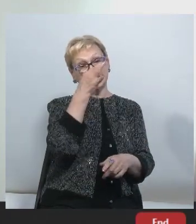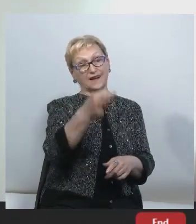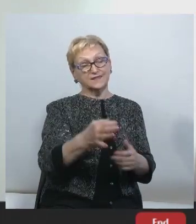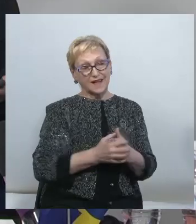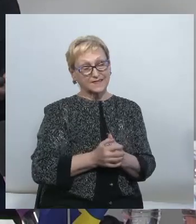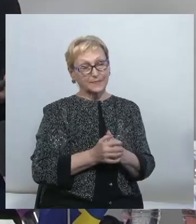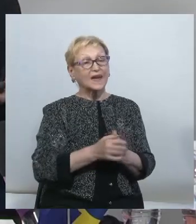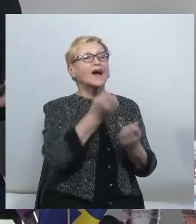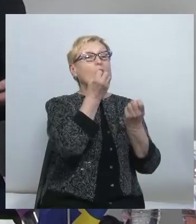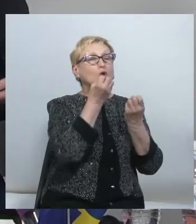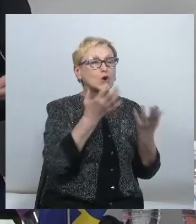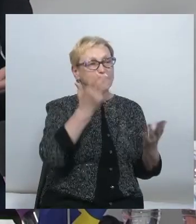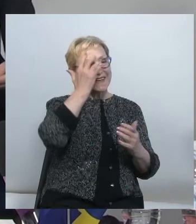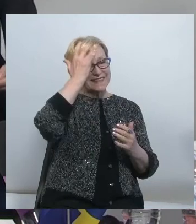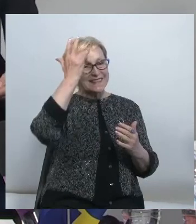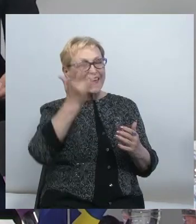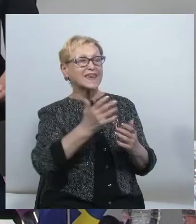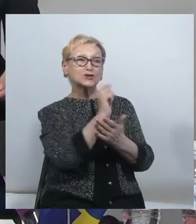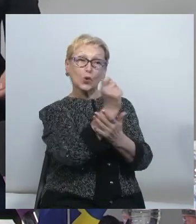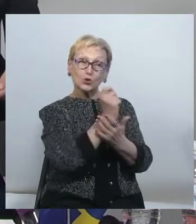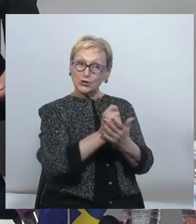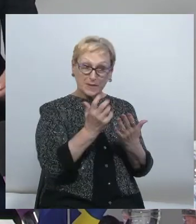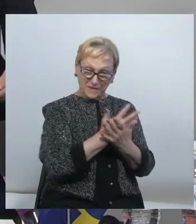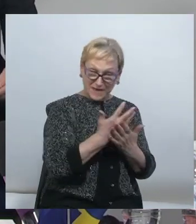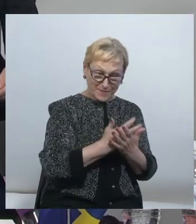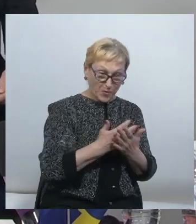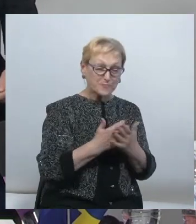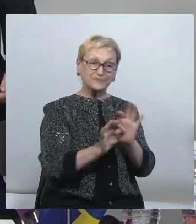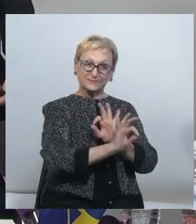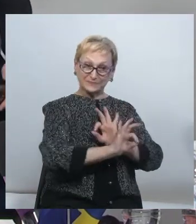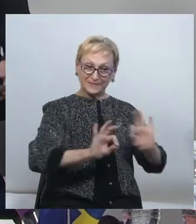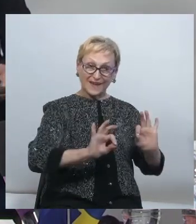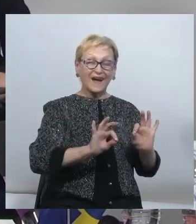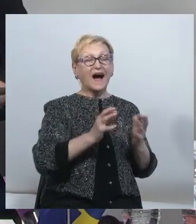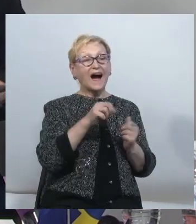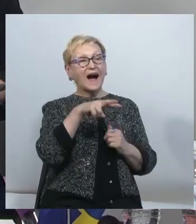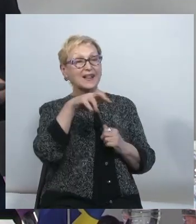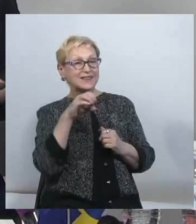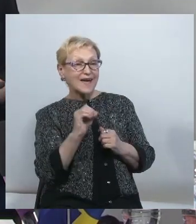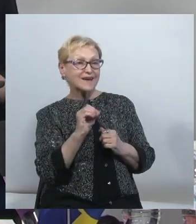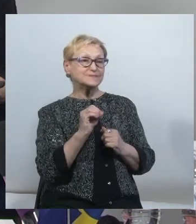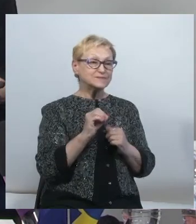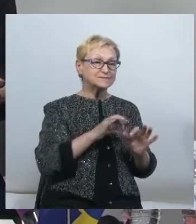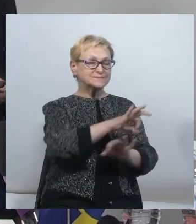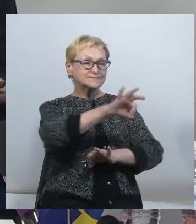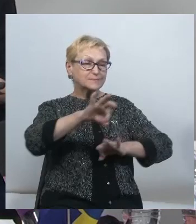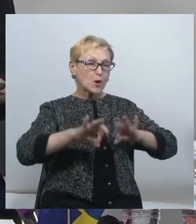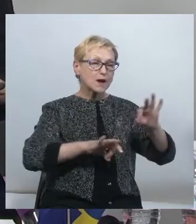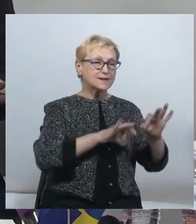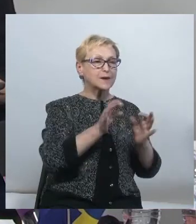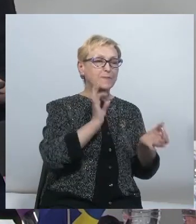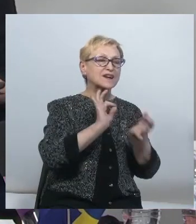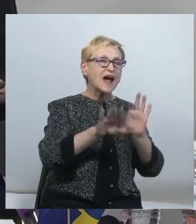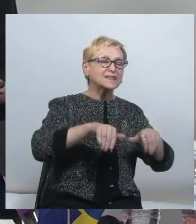пані Ольга. Хороша ідея, мабуть, з художнім фільмом. Але все ж таки всім, кому бракує інформації стосовно законопроекту про медію, дійсно, радимо